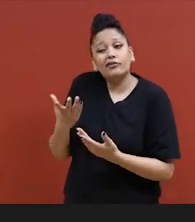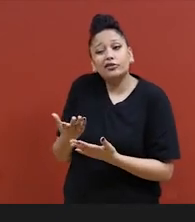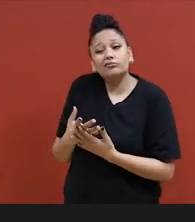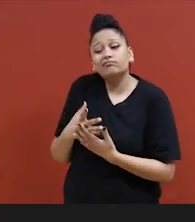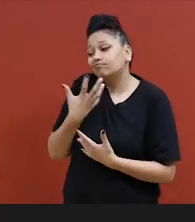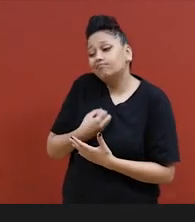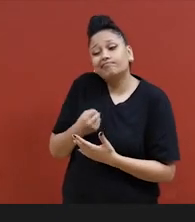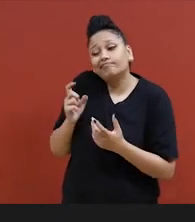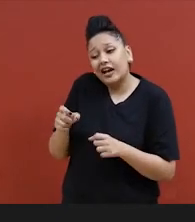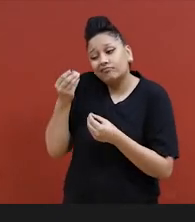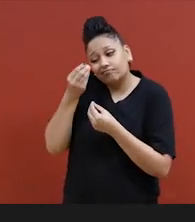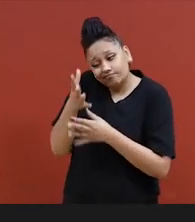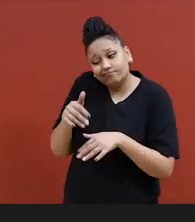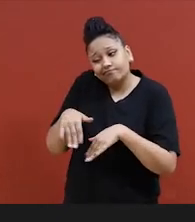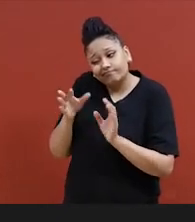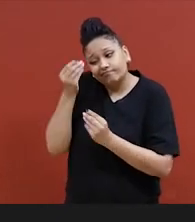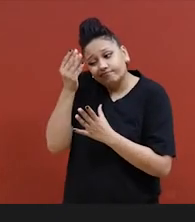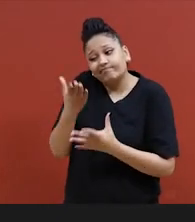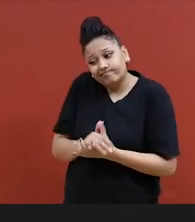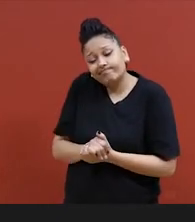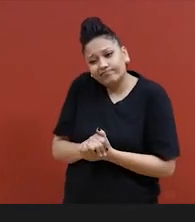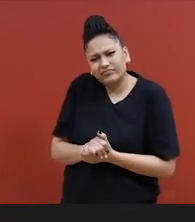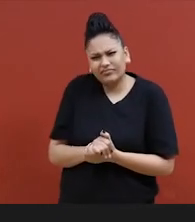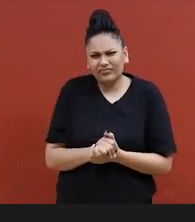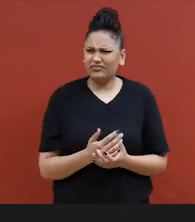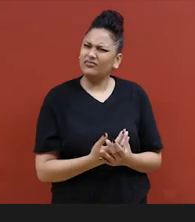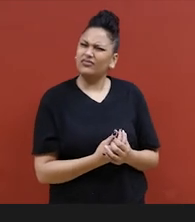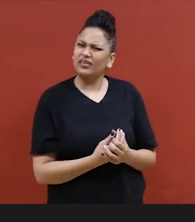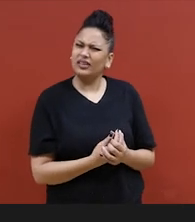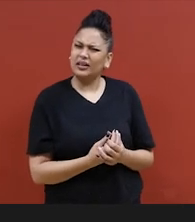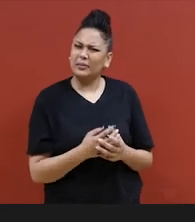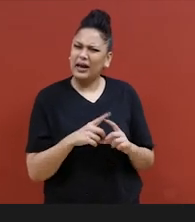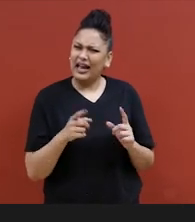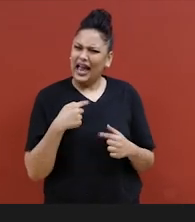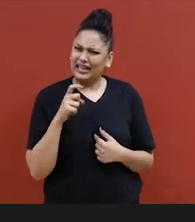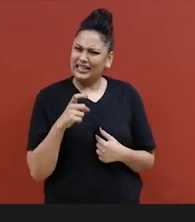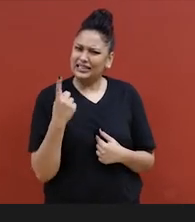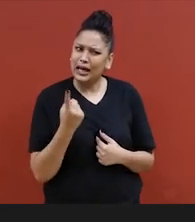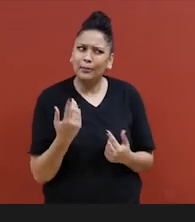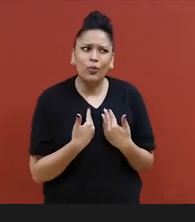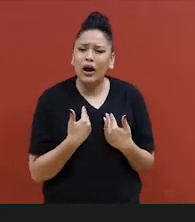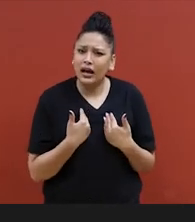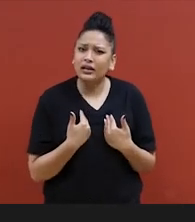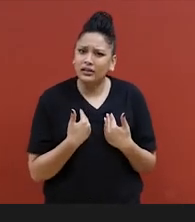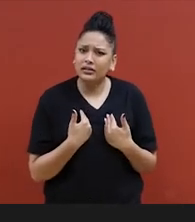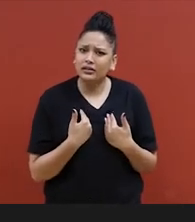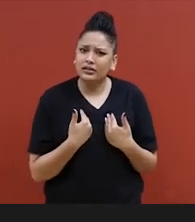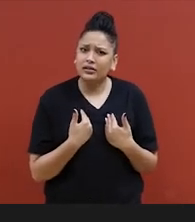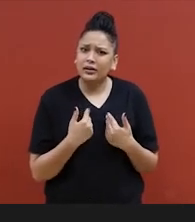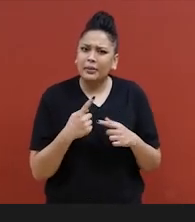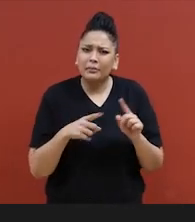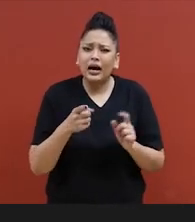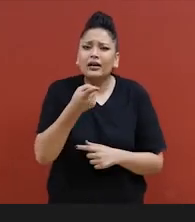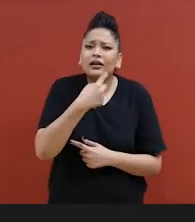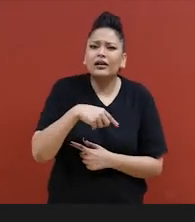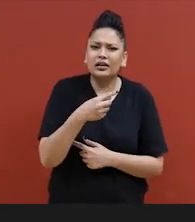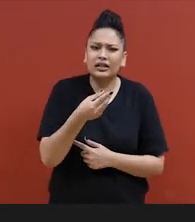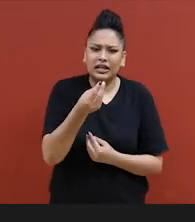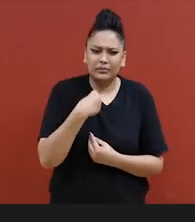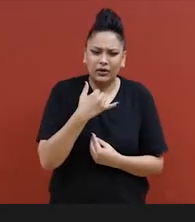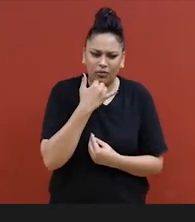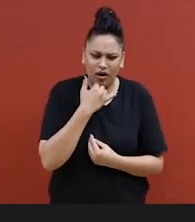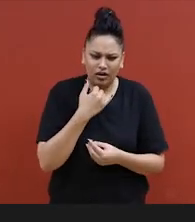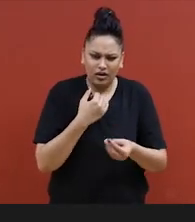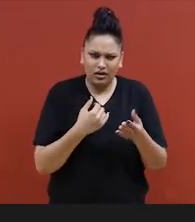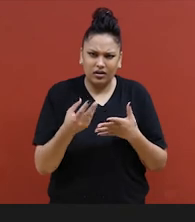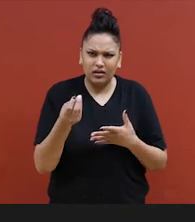Et je suis juste comme, eh bien, tu sais, si tu me dis que j'ai besoin de quelque chose et que ce n'est pas exactement ce dont j'ai besoin ou que ça va être bon